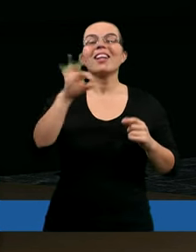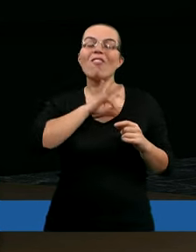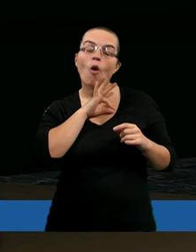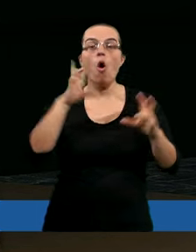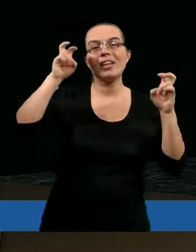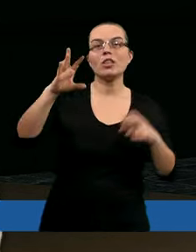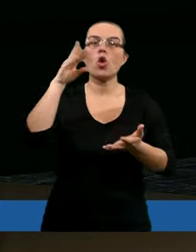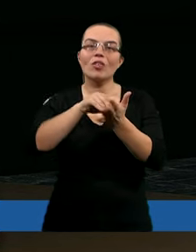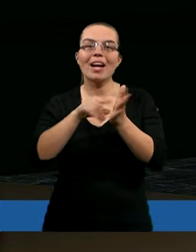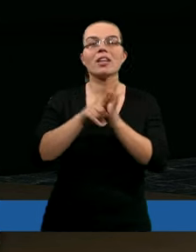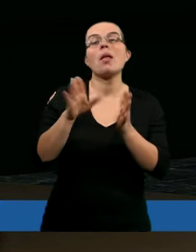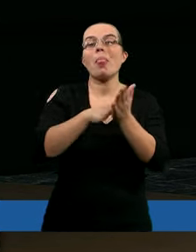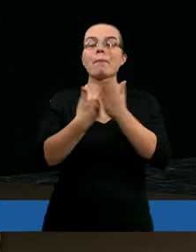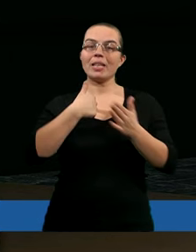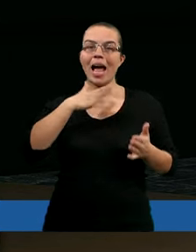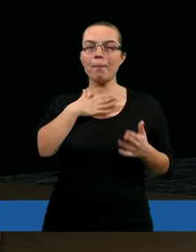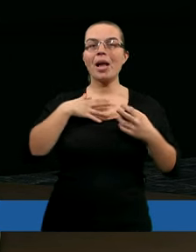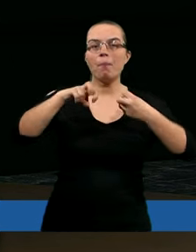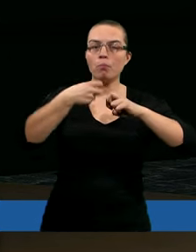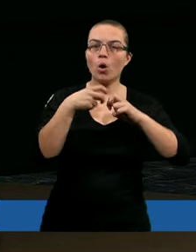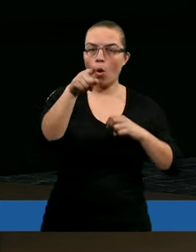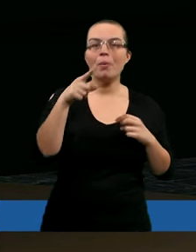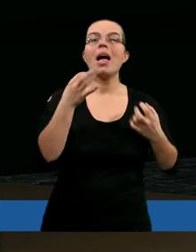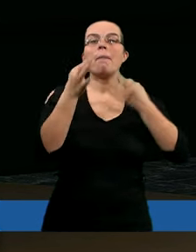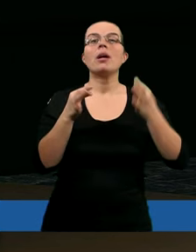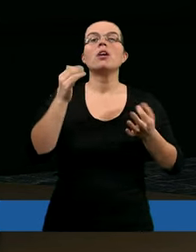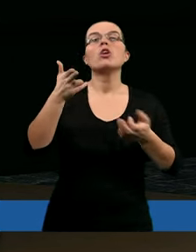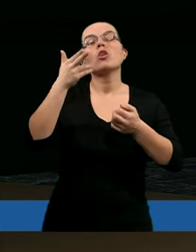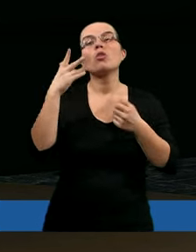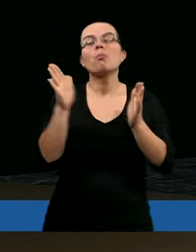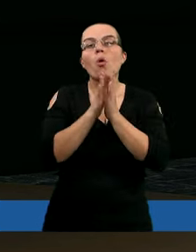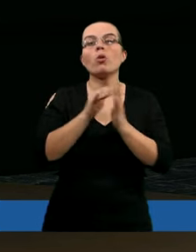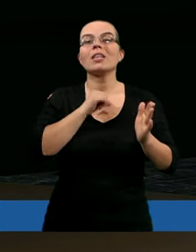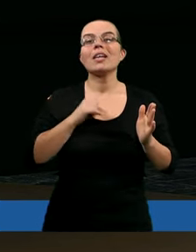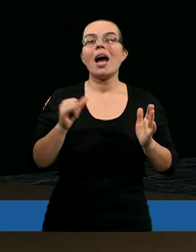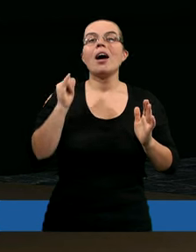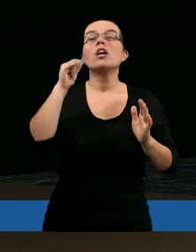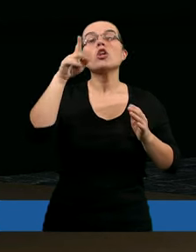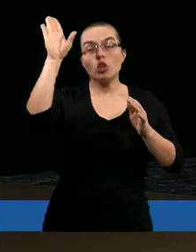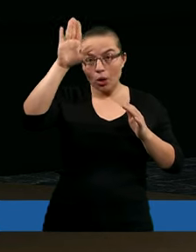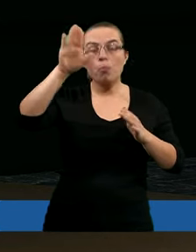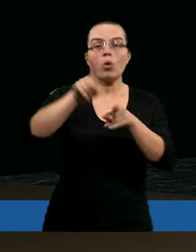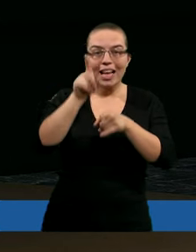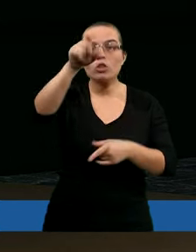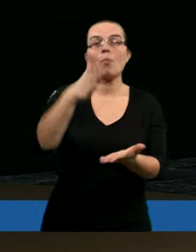doświadczeniach. Tak, że ja miałem taki problem, taką sytuację, Bóg mi pomógł, módl się, tobie też pomoże.